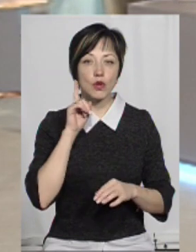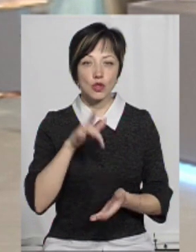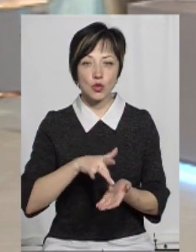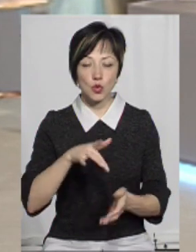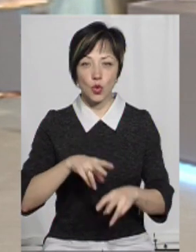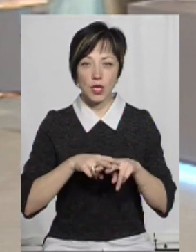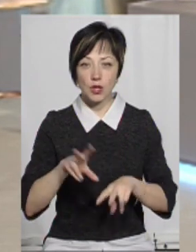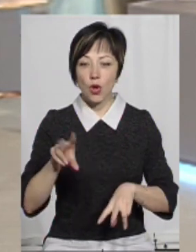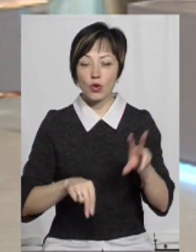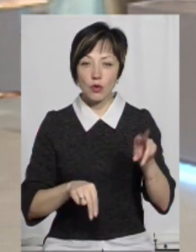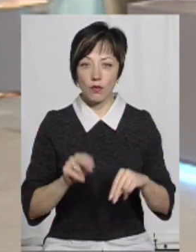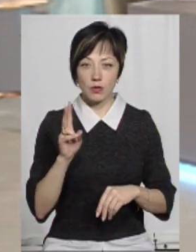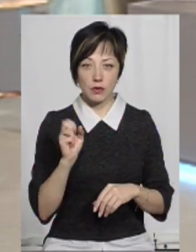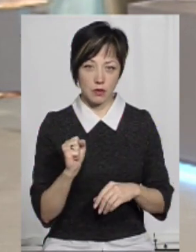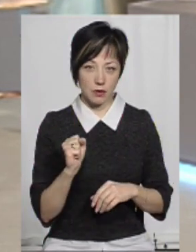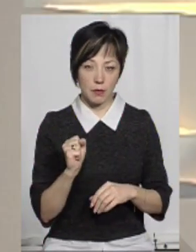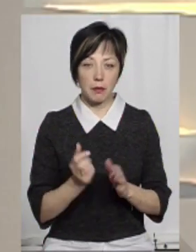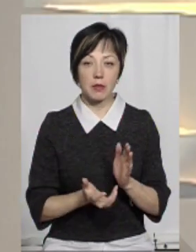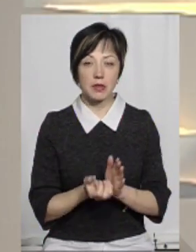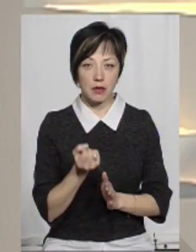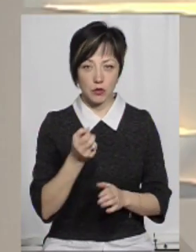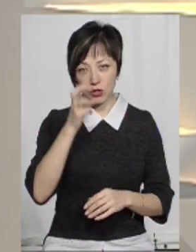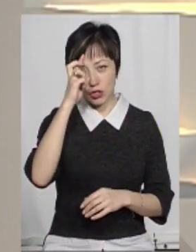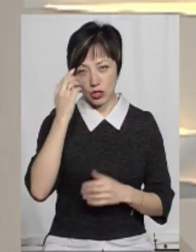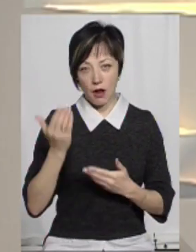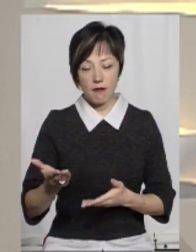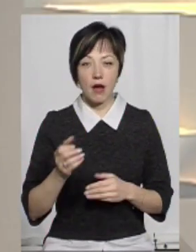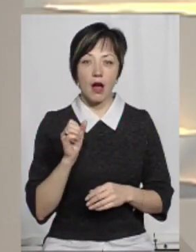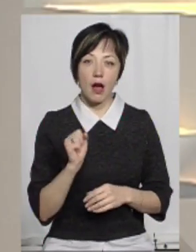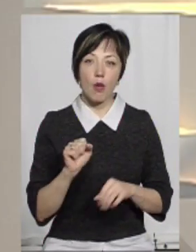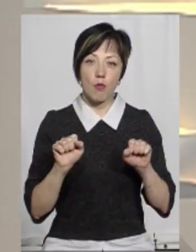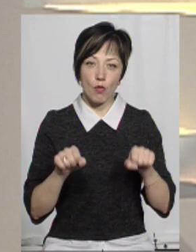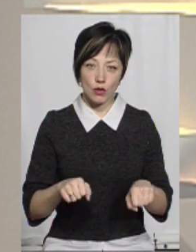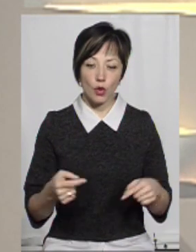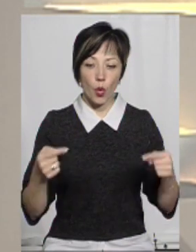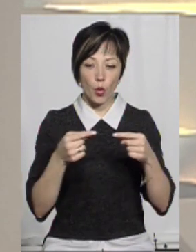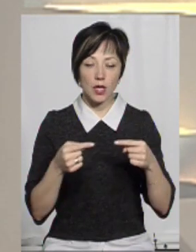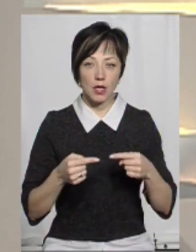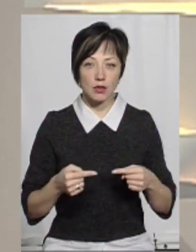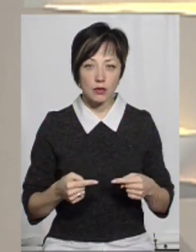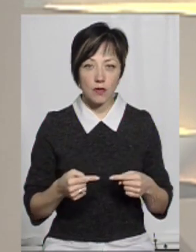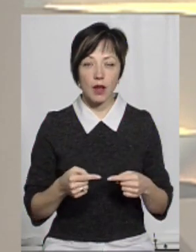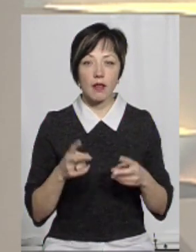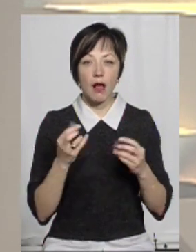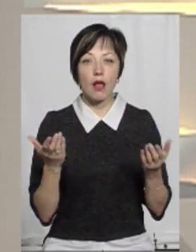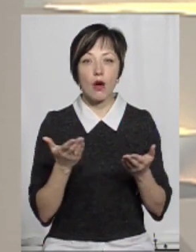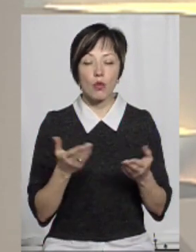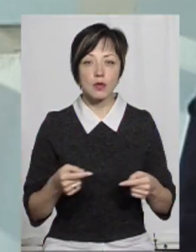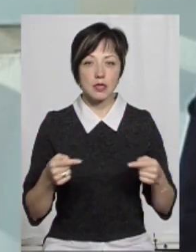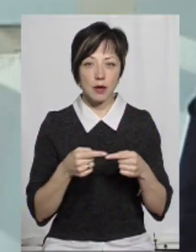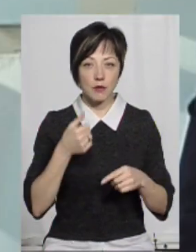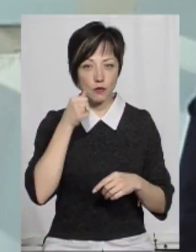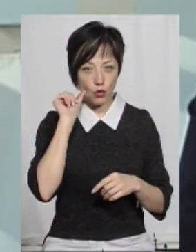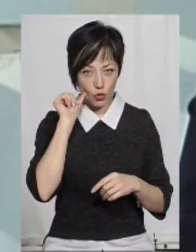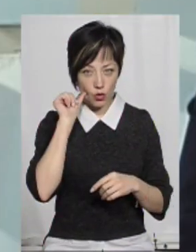столиці ви розраховуєте на підтримку держави. А можете вже конкретизувати, на яку саме? Тому